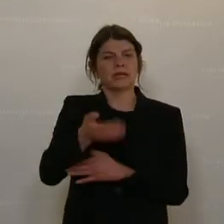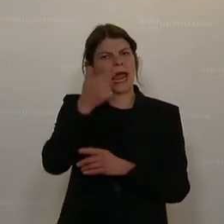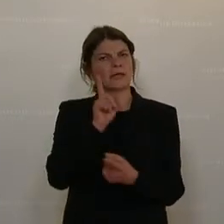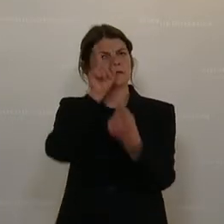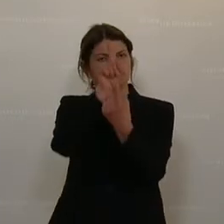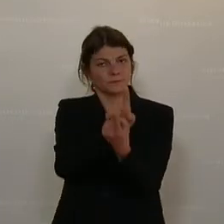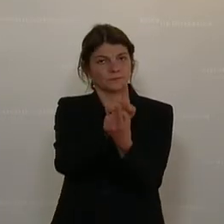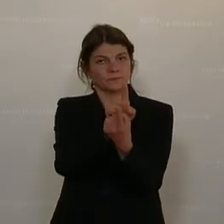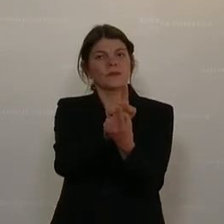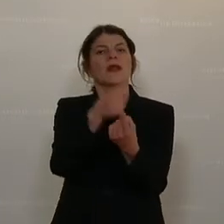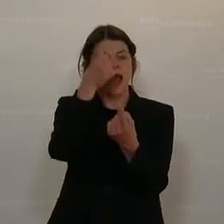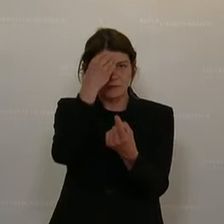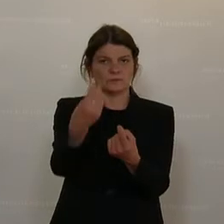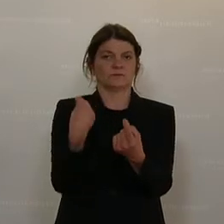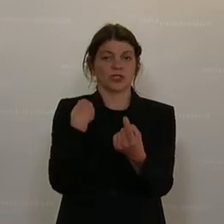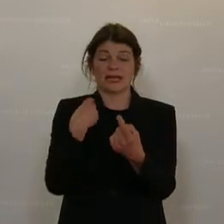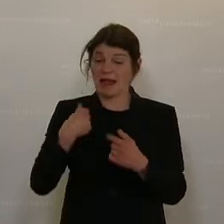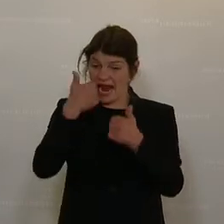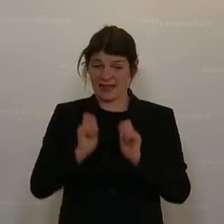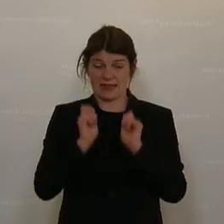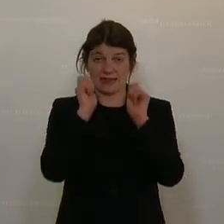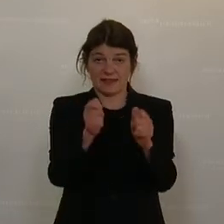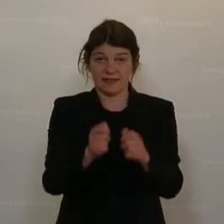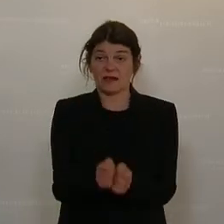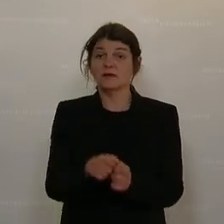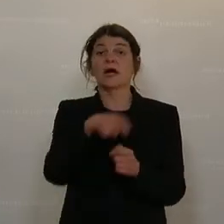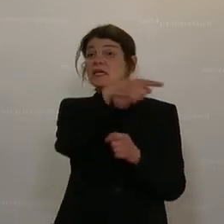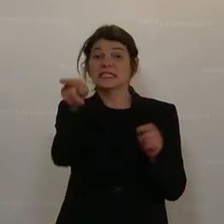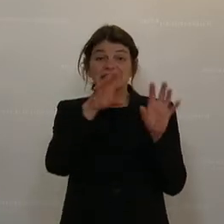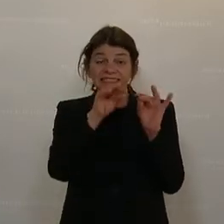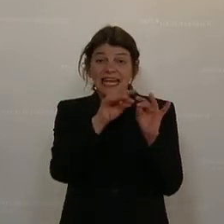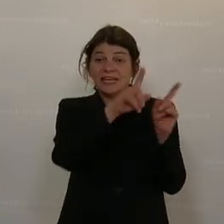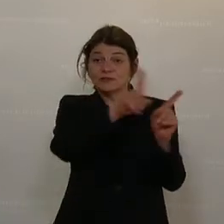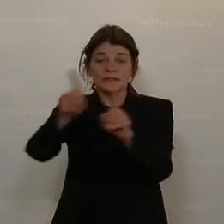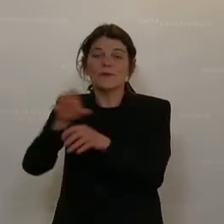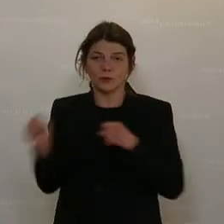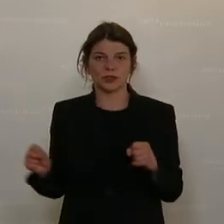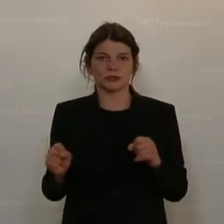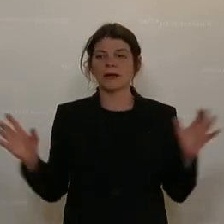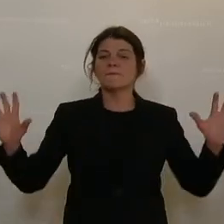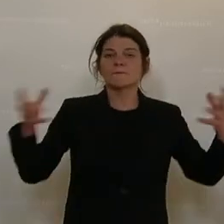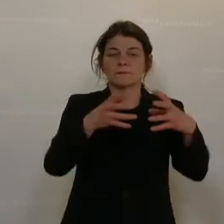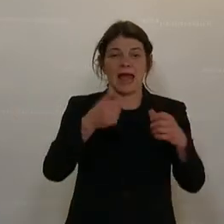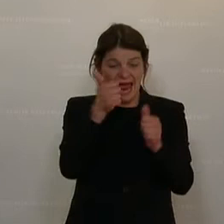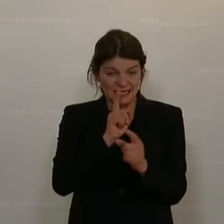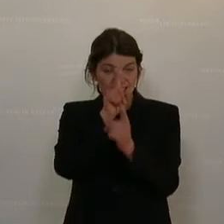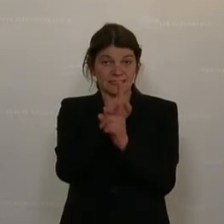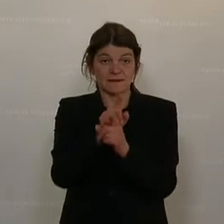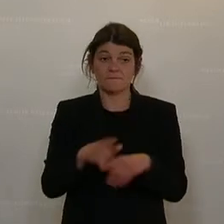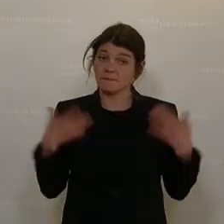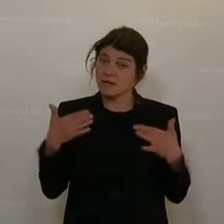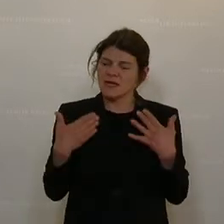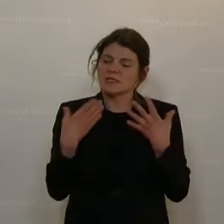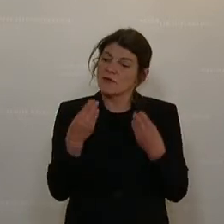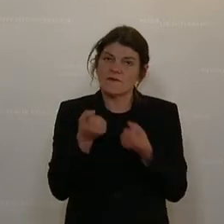gehe und einen Bescheid bekomme mit einem Antrag, egal ob dahinter zehn Stellen zum Zusammenziehen sind. Das ist ein richtig, richtig großer